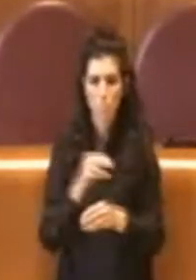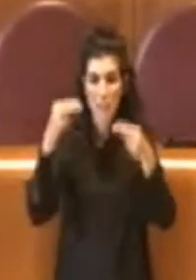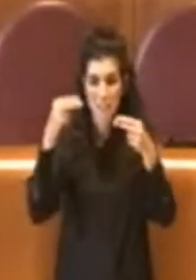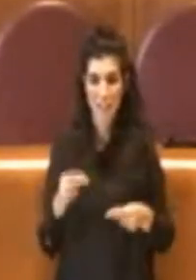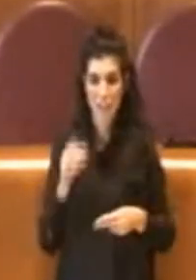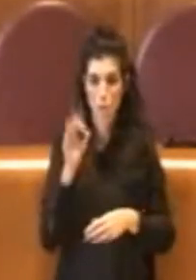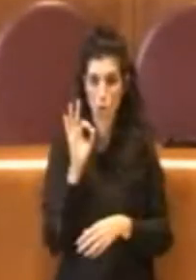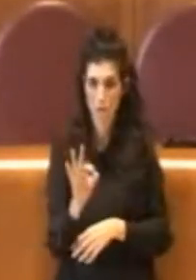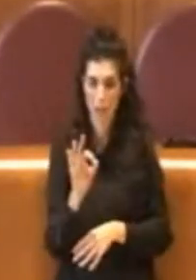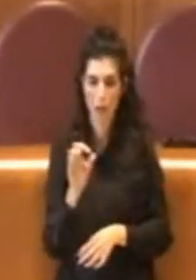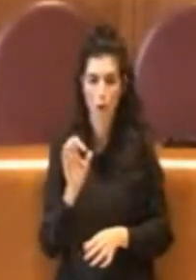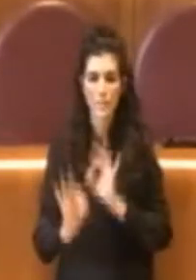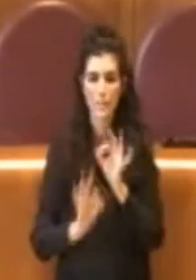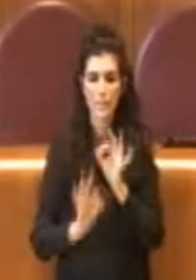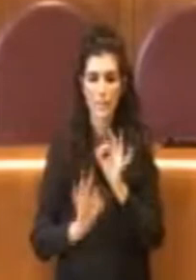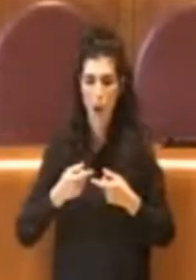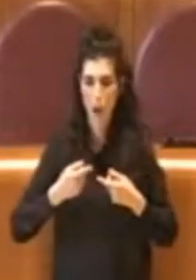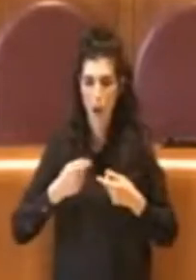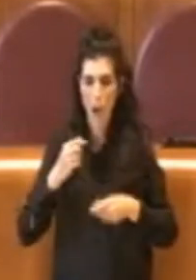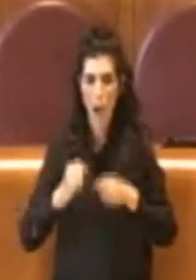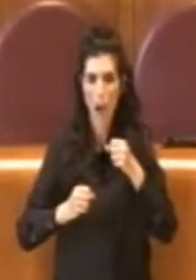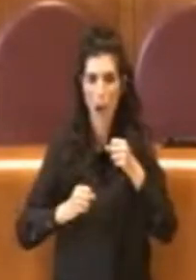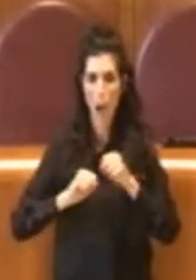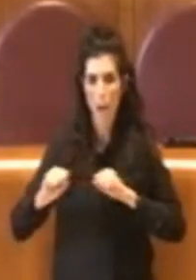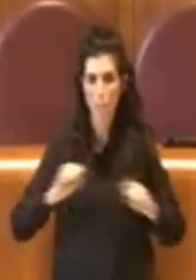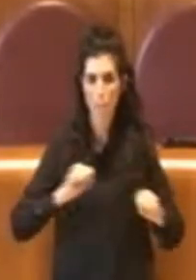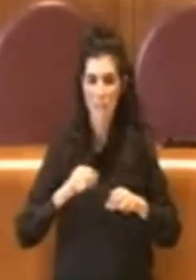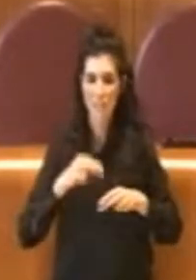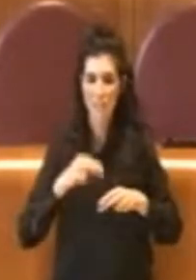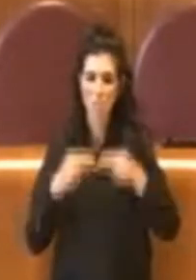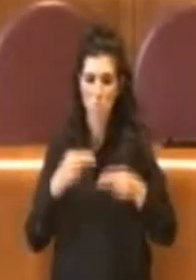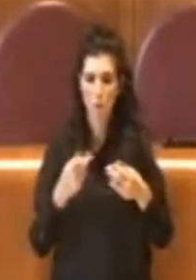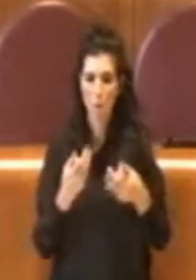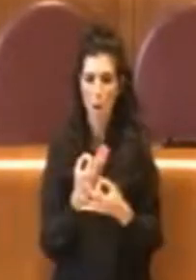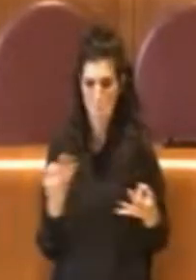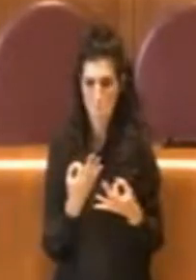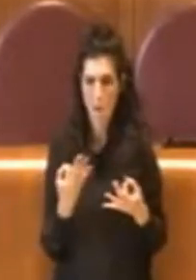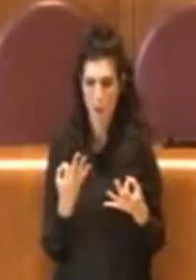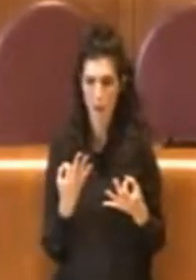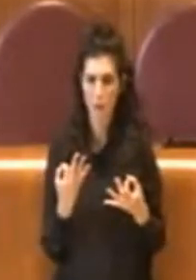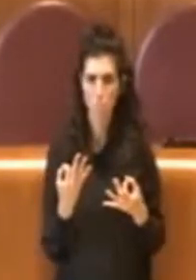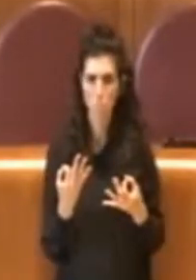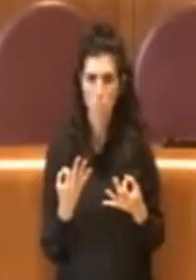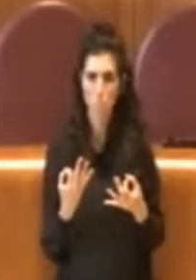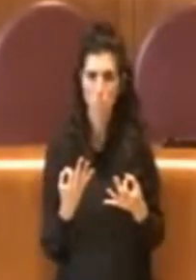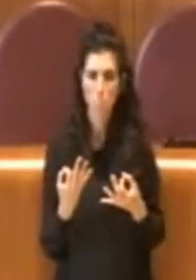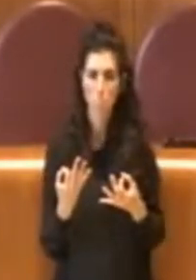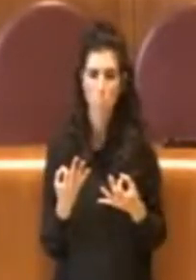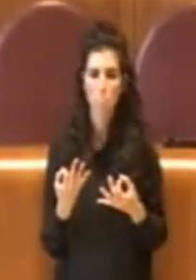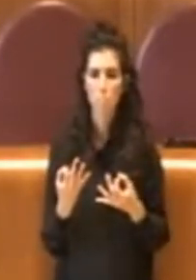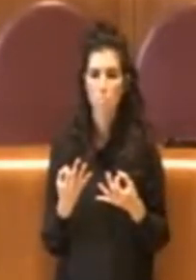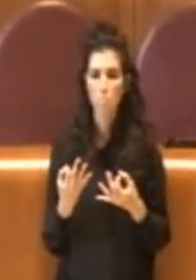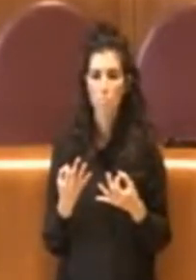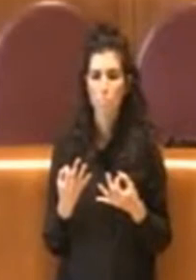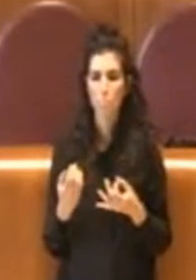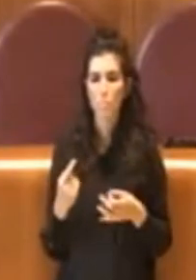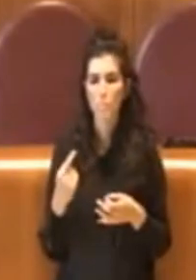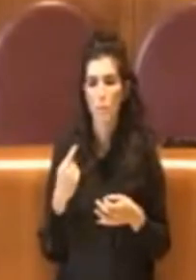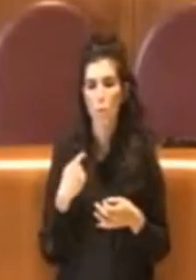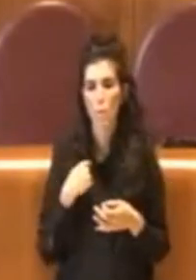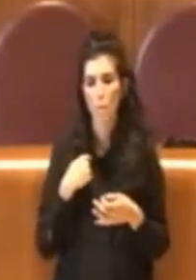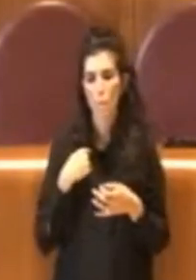amministrazione, non solo la sa fare, ma la sa fare anche molto bene. Soprattutto evitando di ricevere critiche,